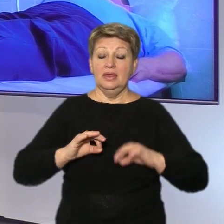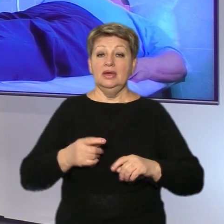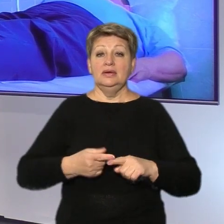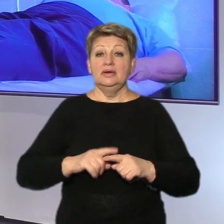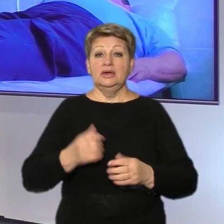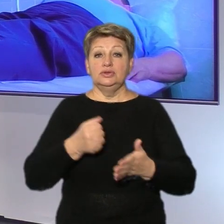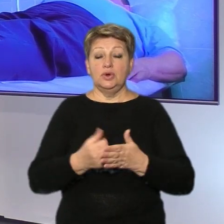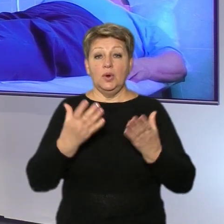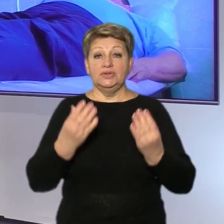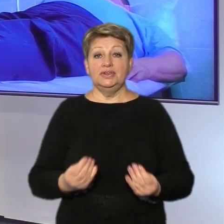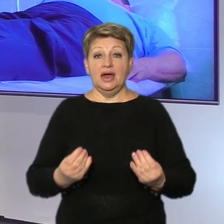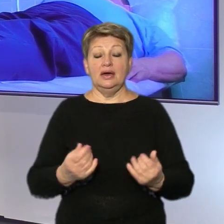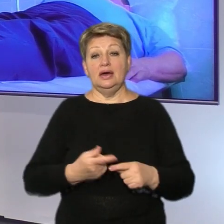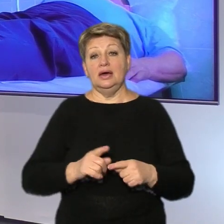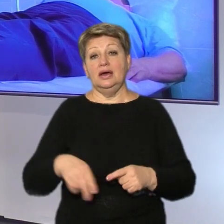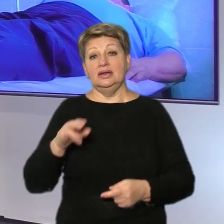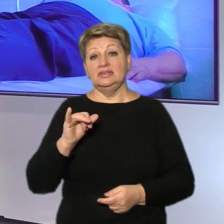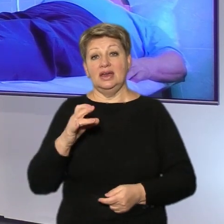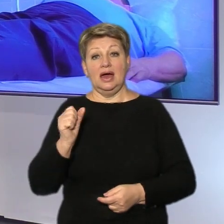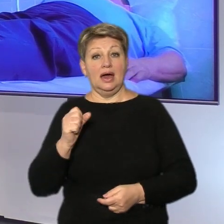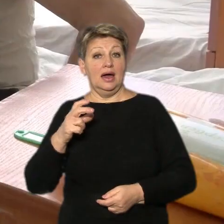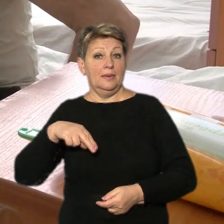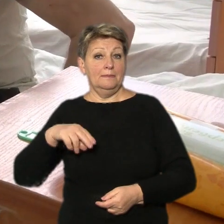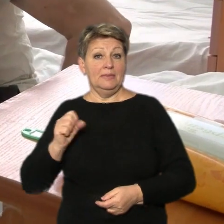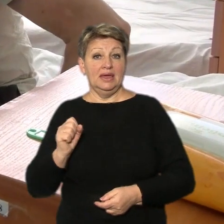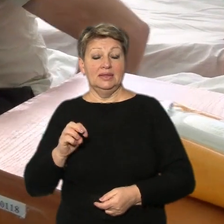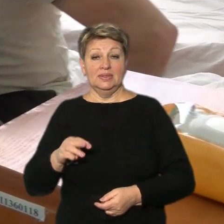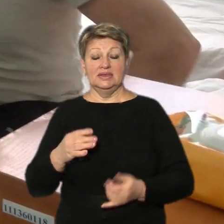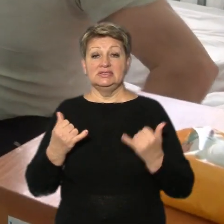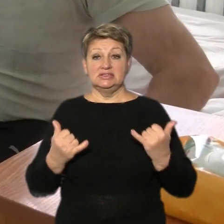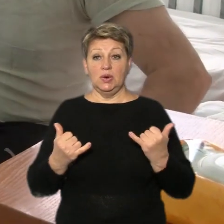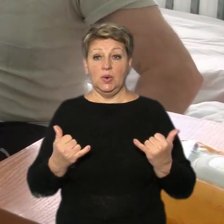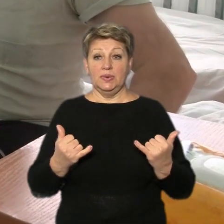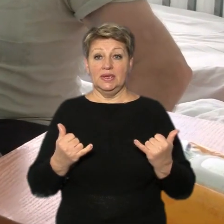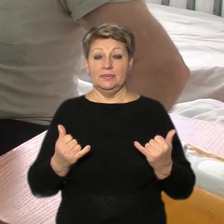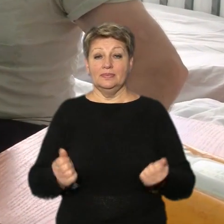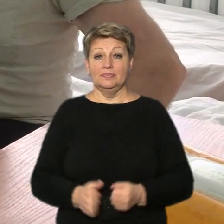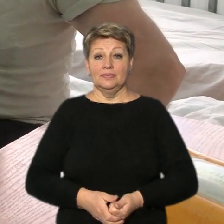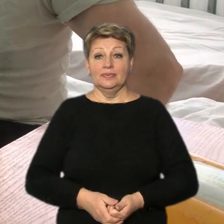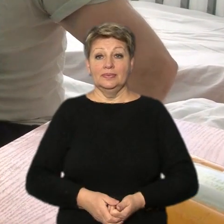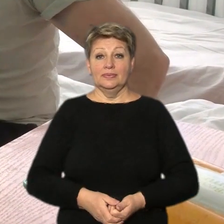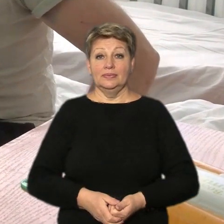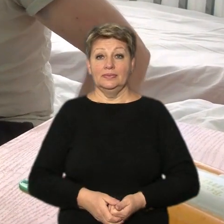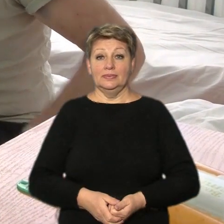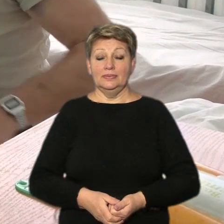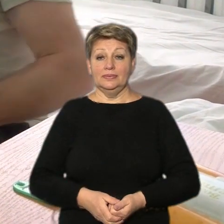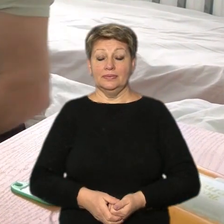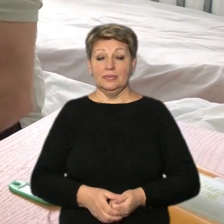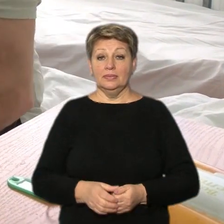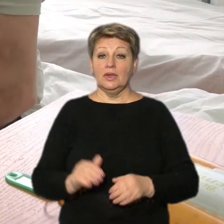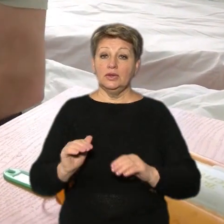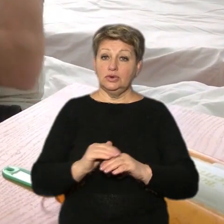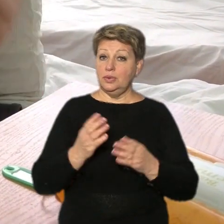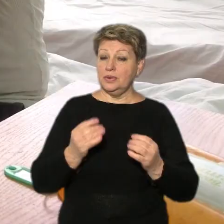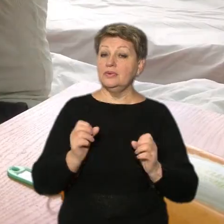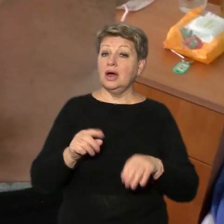які відзначають сьогодні, розповість Анастасія Кашоїд. Доброго дня, Михайло. Доброго дня. Як ви сьогодні себе почуваєте?